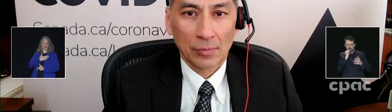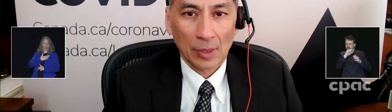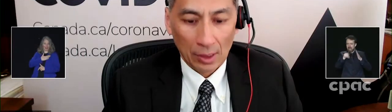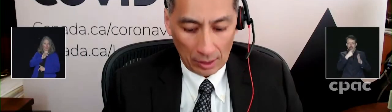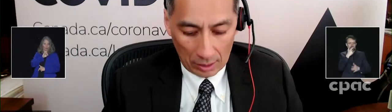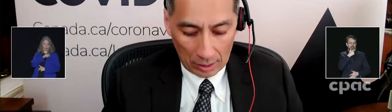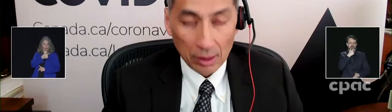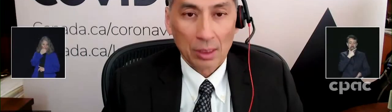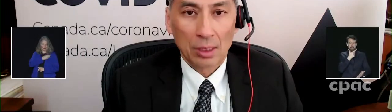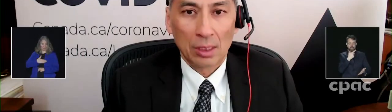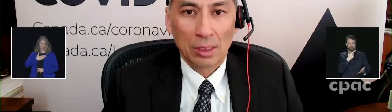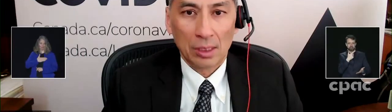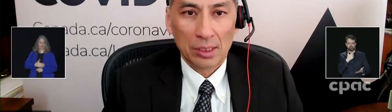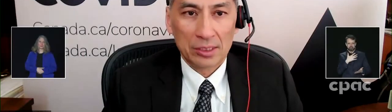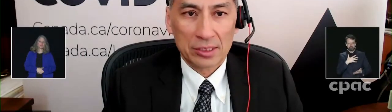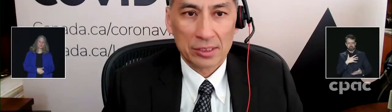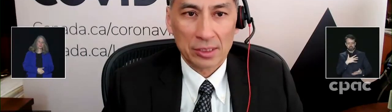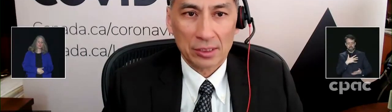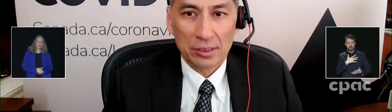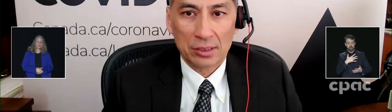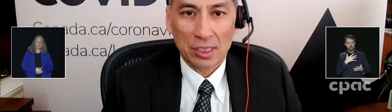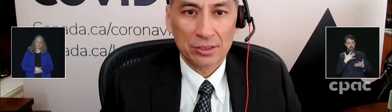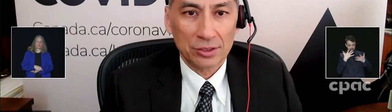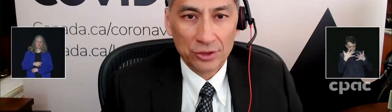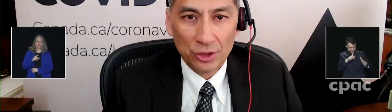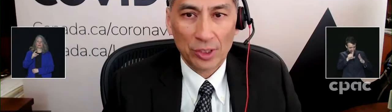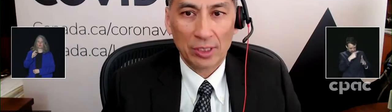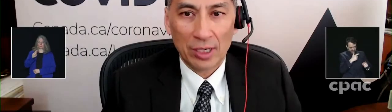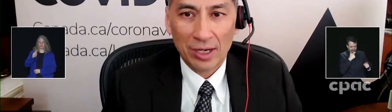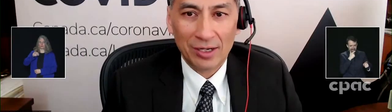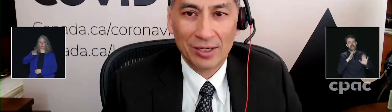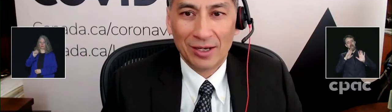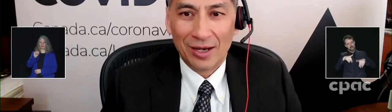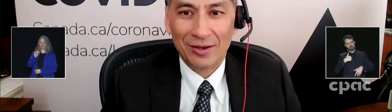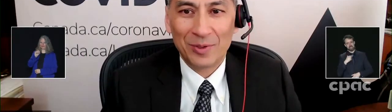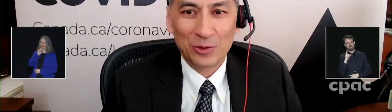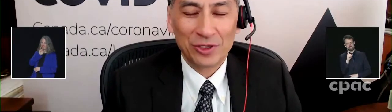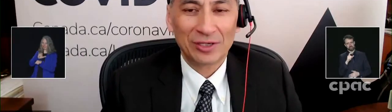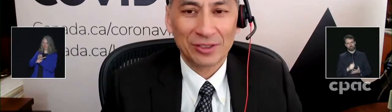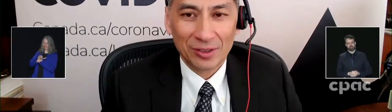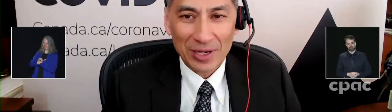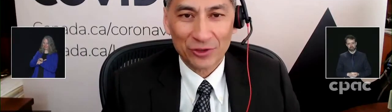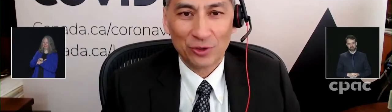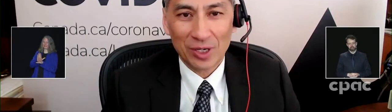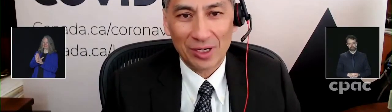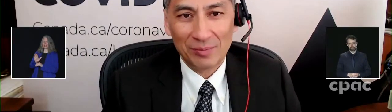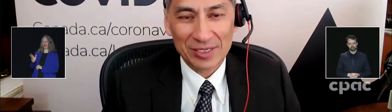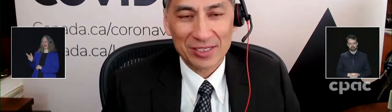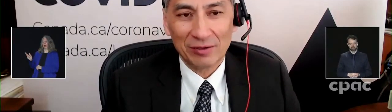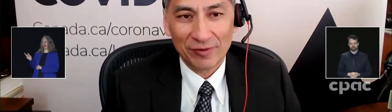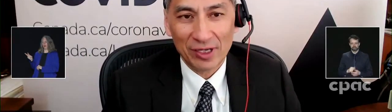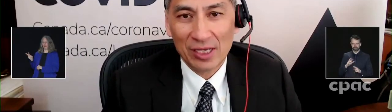Merci. Merci. Merci. Merci. Merci. Merci.